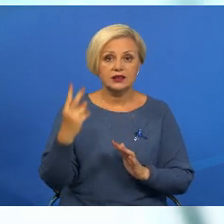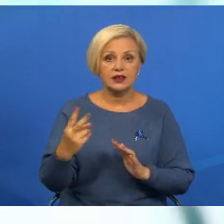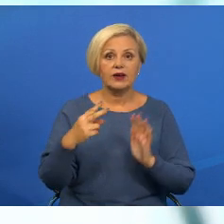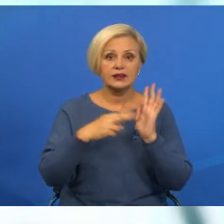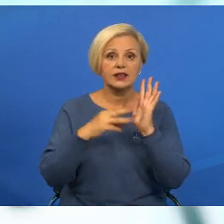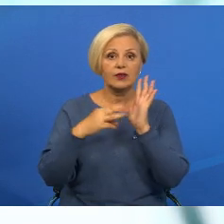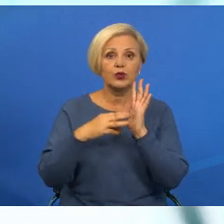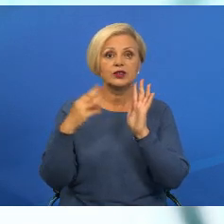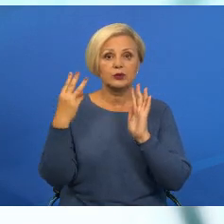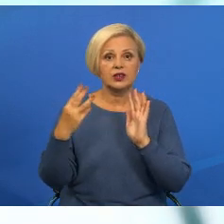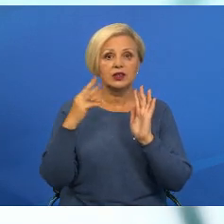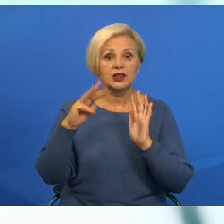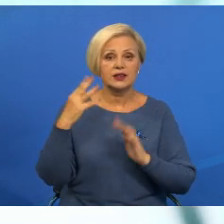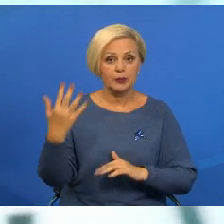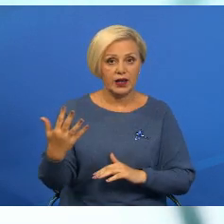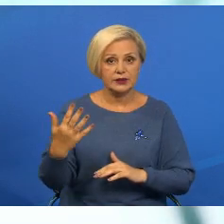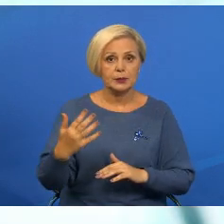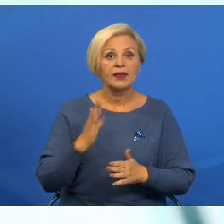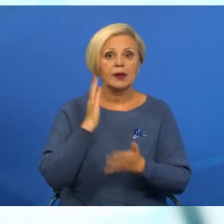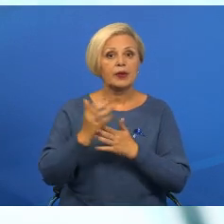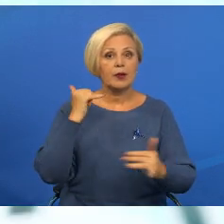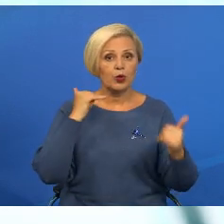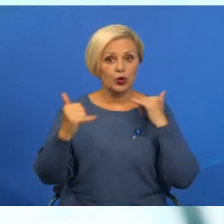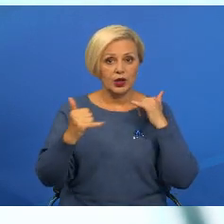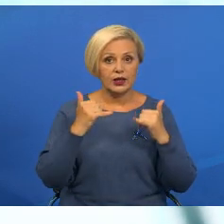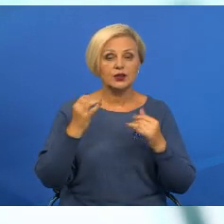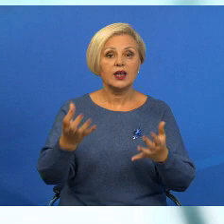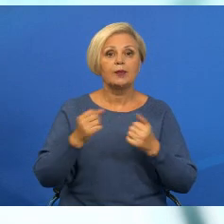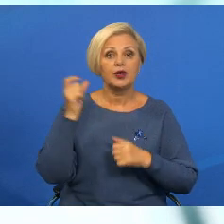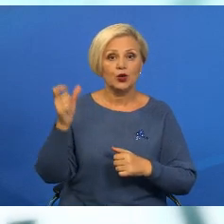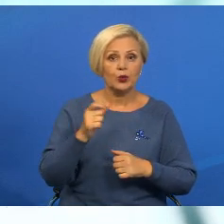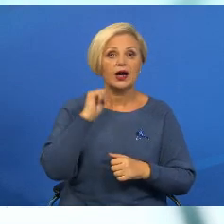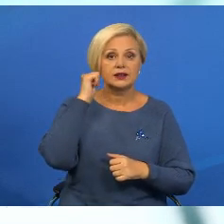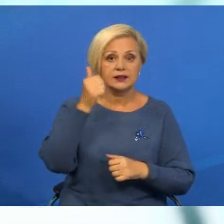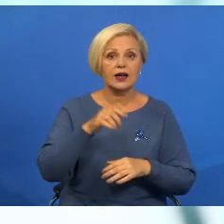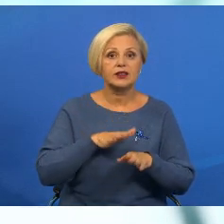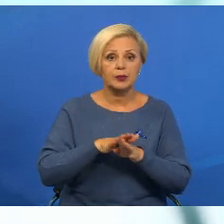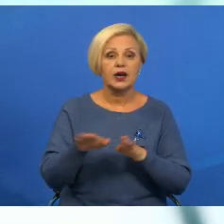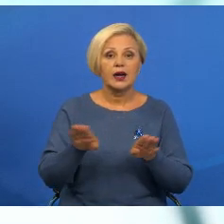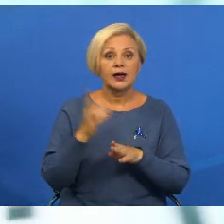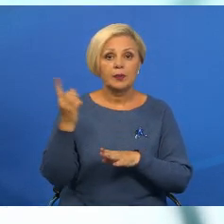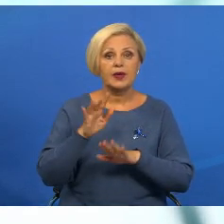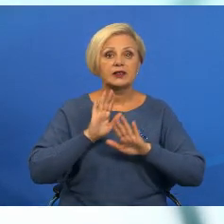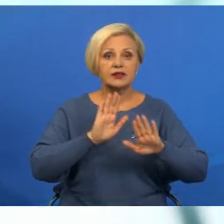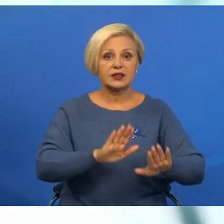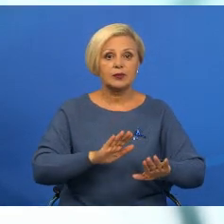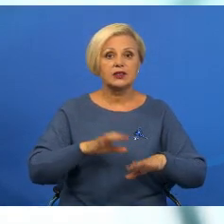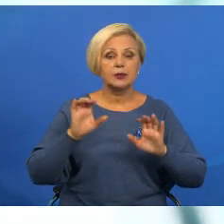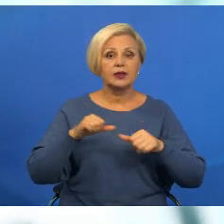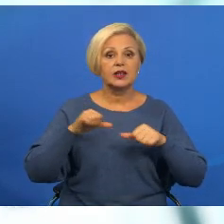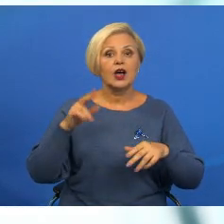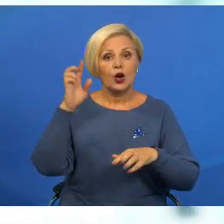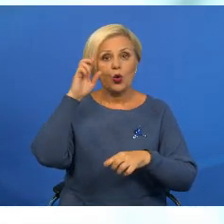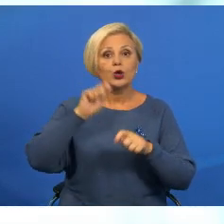-7-83-35. Промую телефонную линию и прием громадян завтра проведет так само первый наместник старшиня комитета